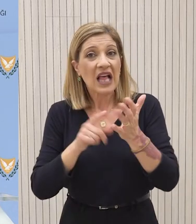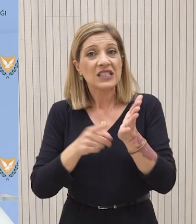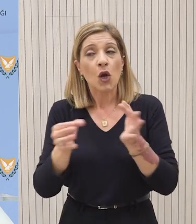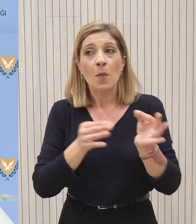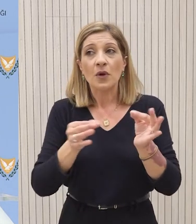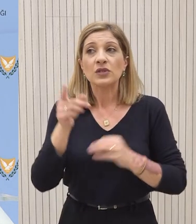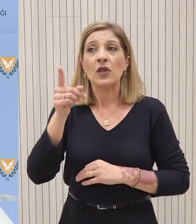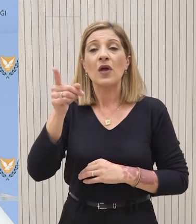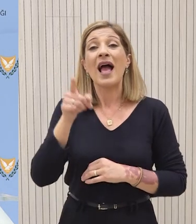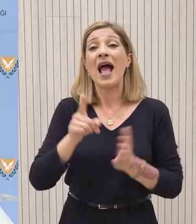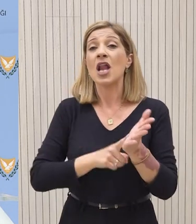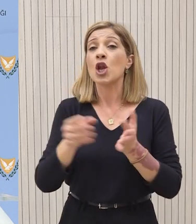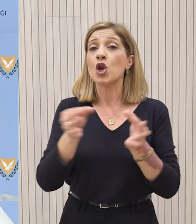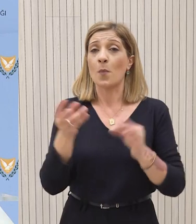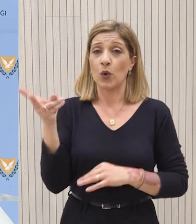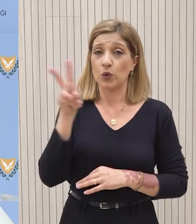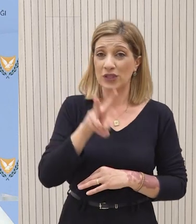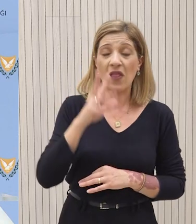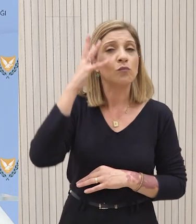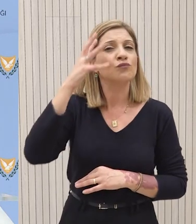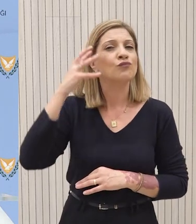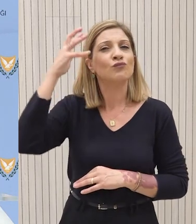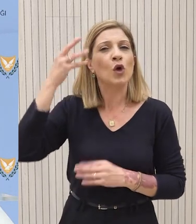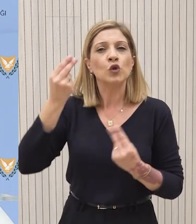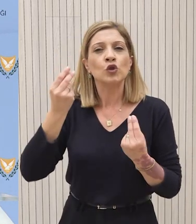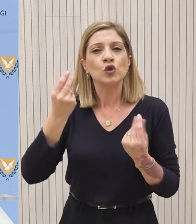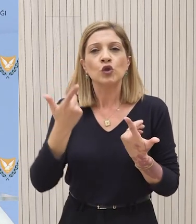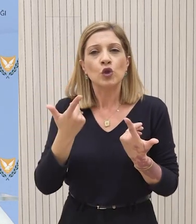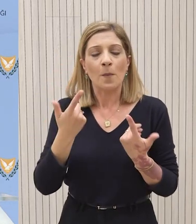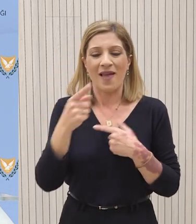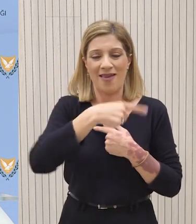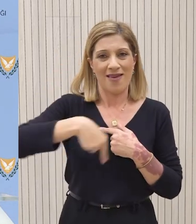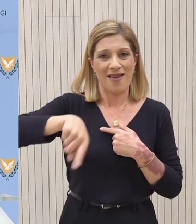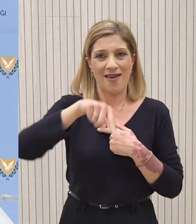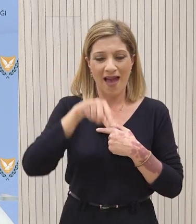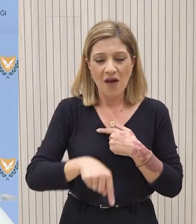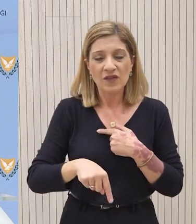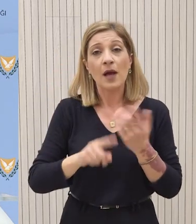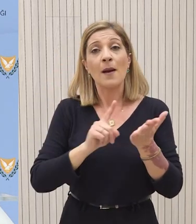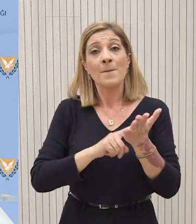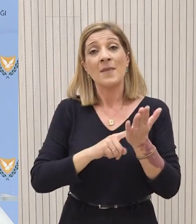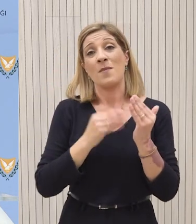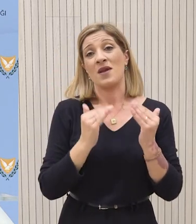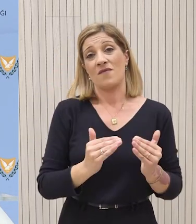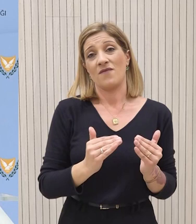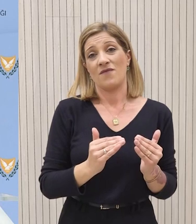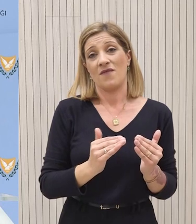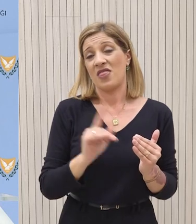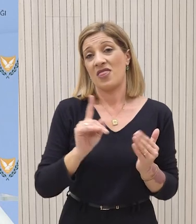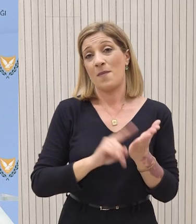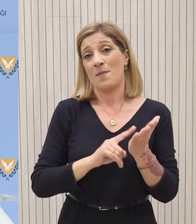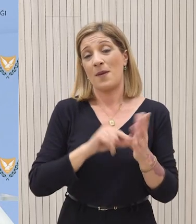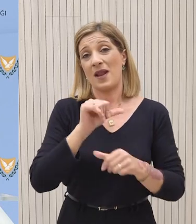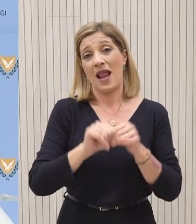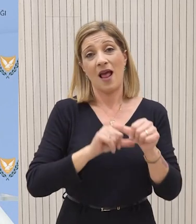Η φιλοσοφία των νομοσχεδίων, η φιλοσοφία του συνολικού πακέτου, της συνολικής δέσμης των μέτρων, αν θέλετε, πρέπει να παραμείνει υπό την έννοια ότι δεν πρέπει να